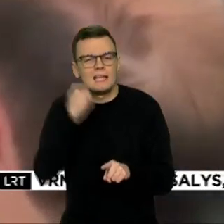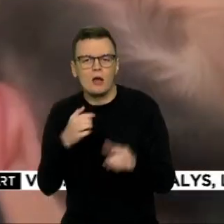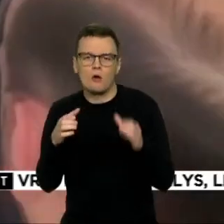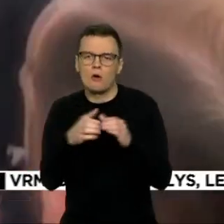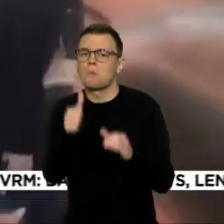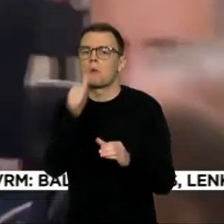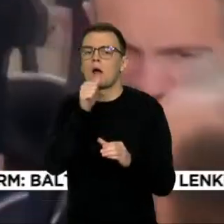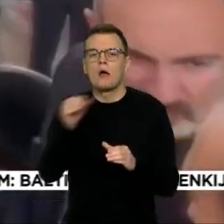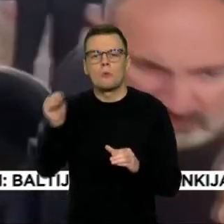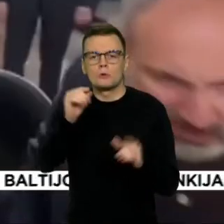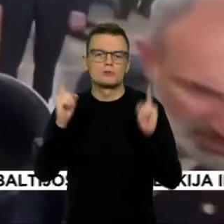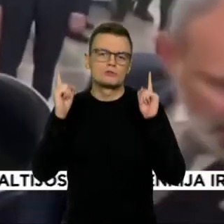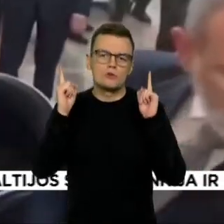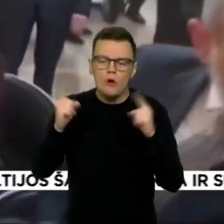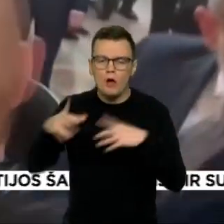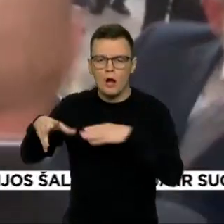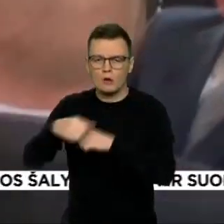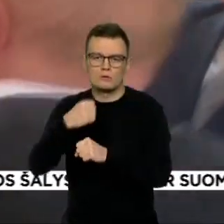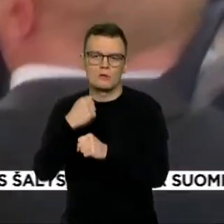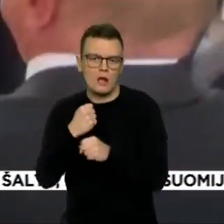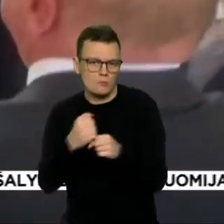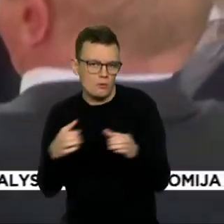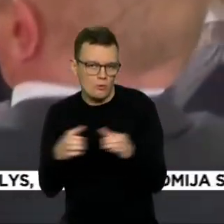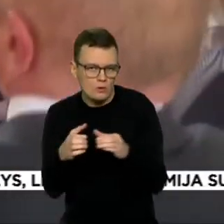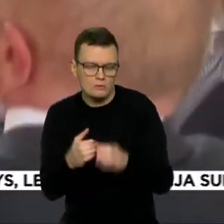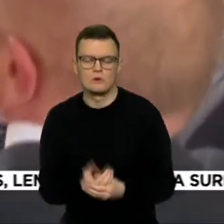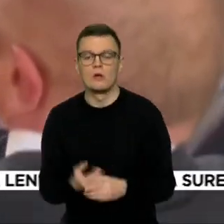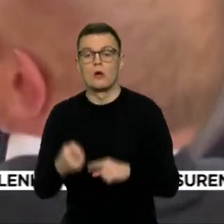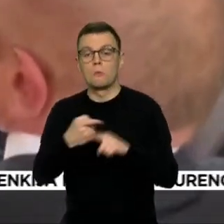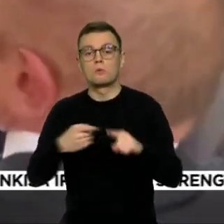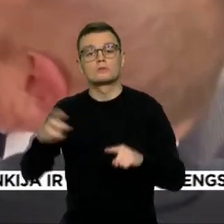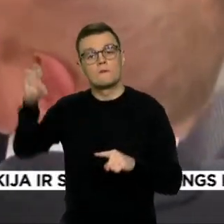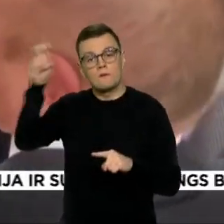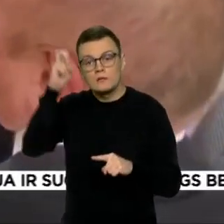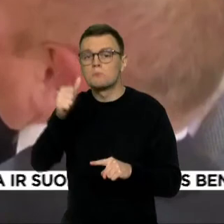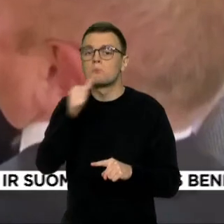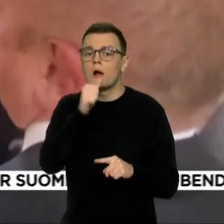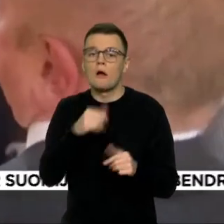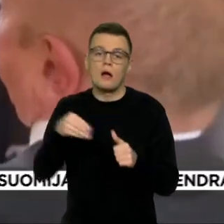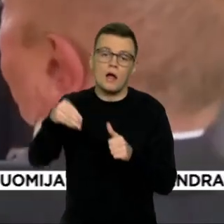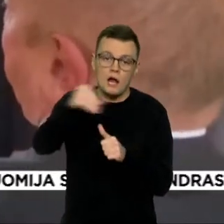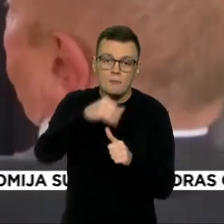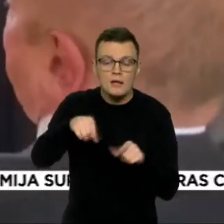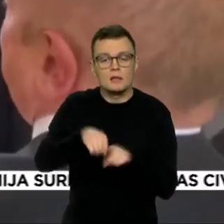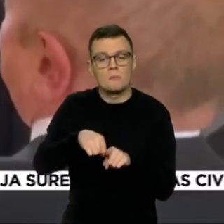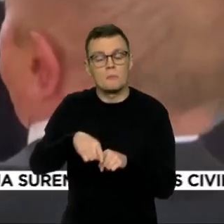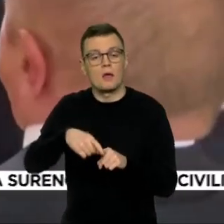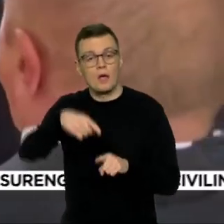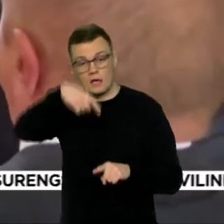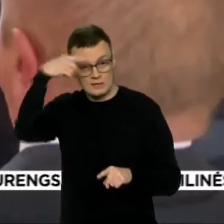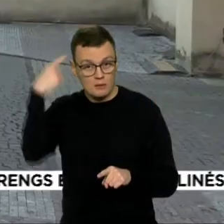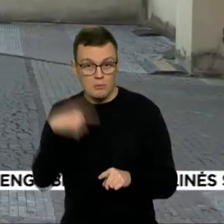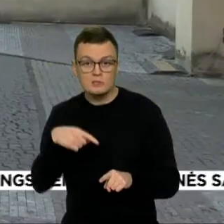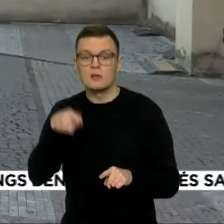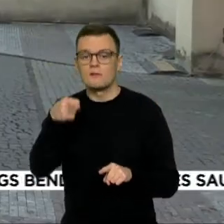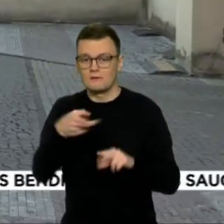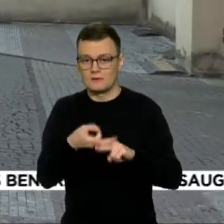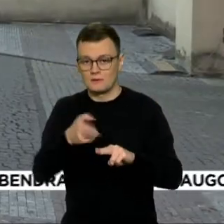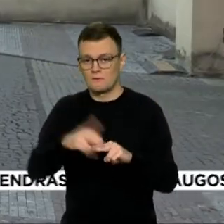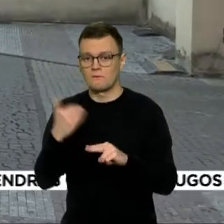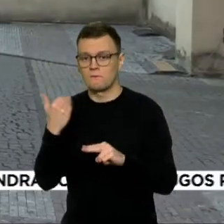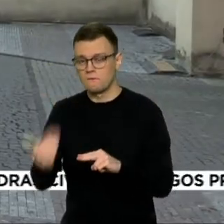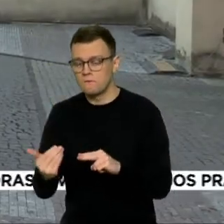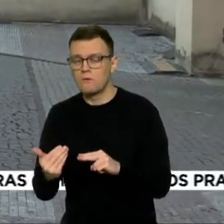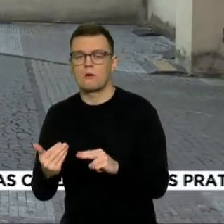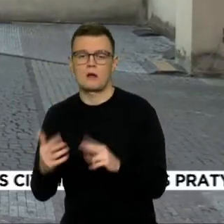ir bendradarbiavimo organizacija, o dalis valstybių tokios kaip Armienia ir Azerbaidžanas jau įklimpusios į konfliktus. Pasibaigus